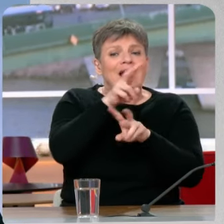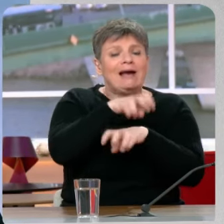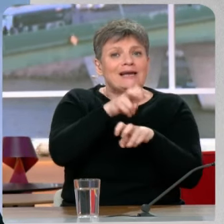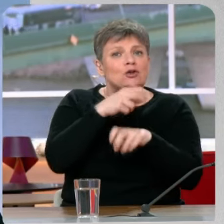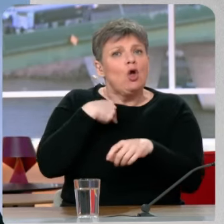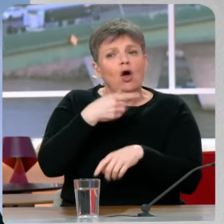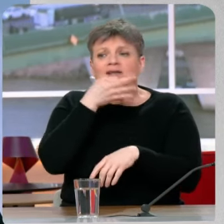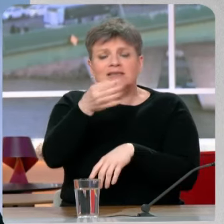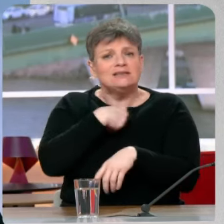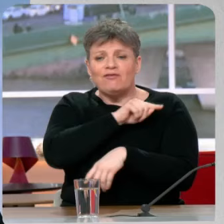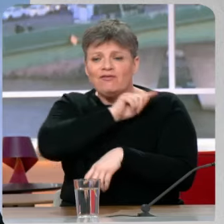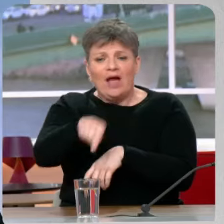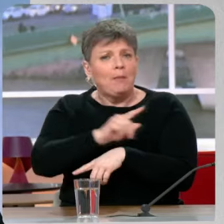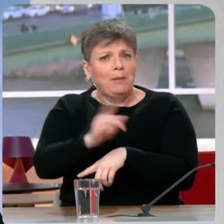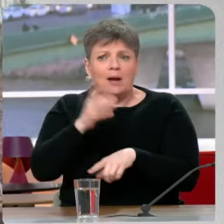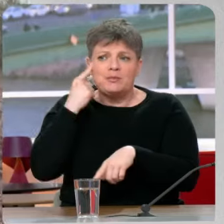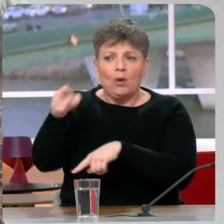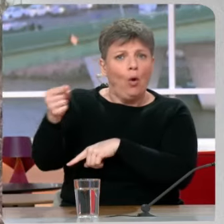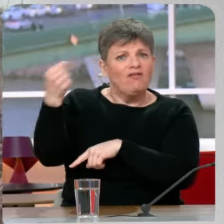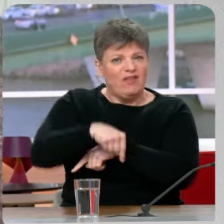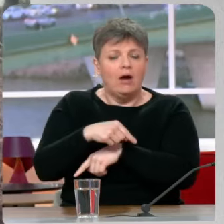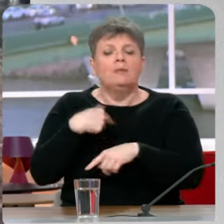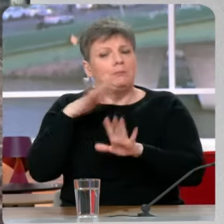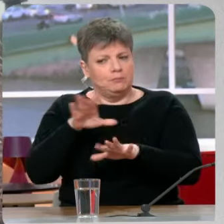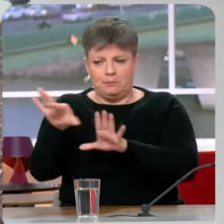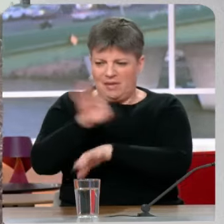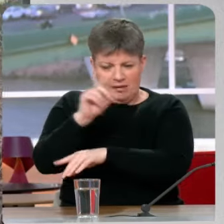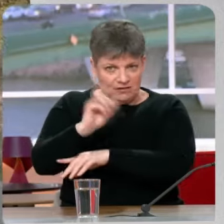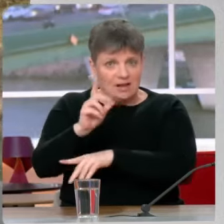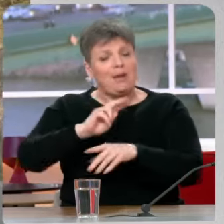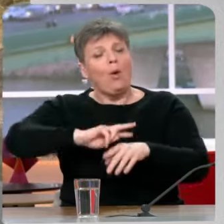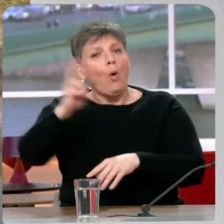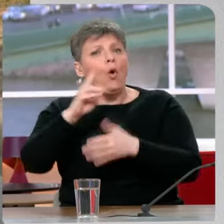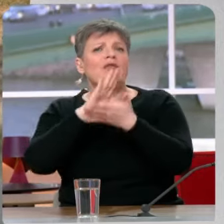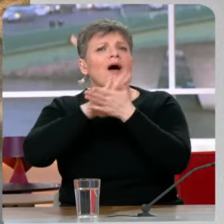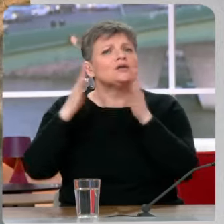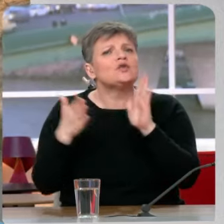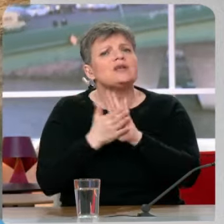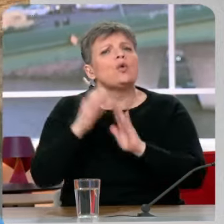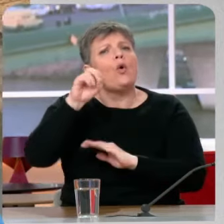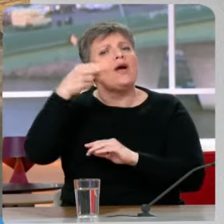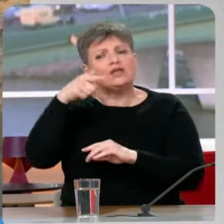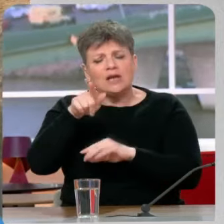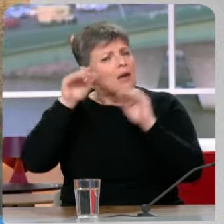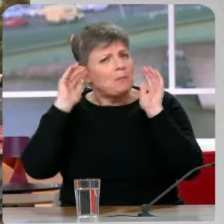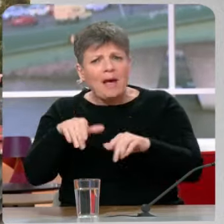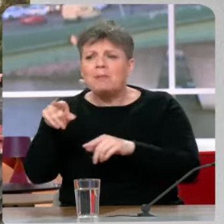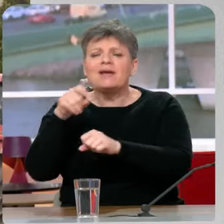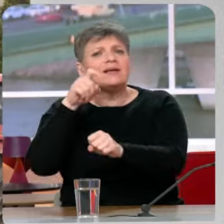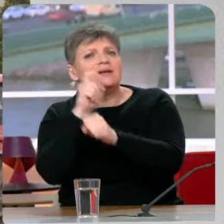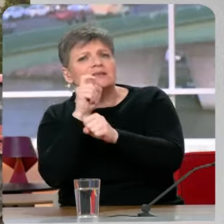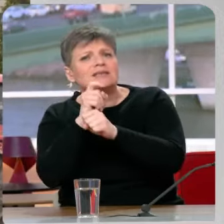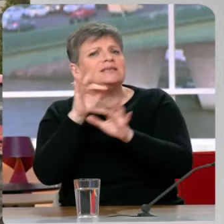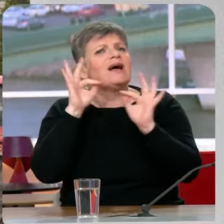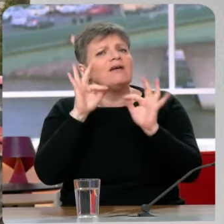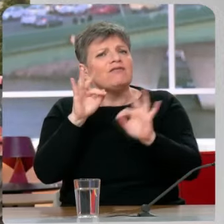soulèvements de la terre ne sont pas invités. En revanche, toutes les ONG, y compris celles qui sont très critiques vis-à-vis de la